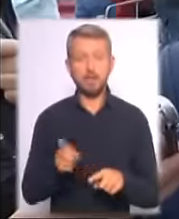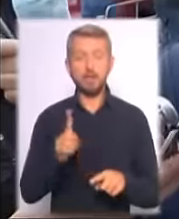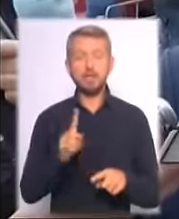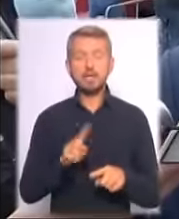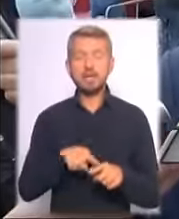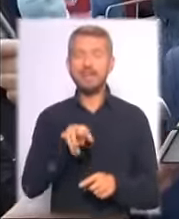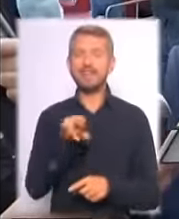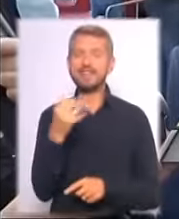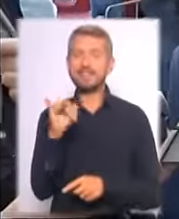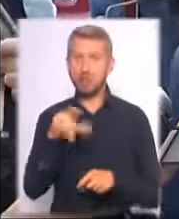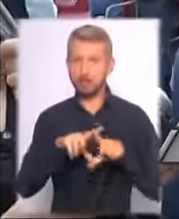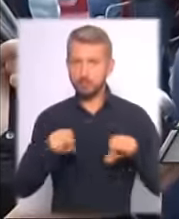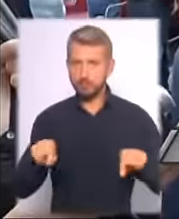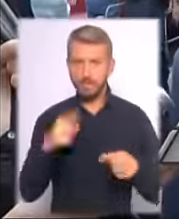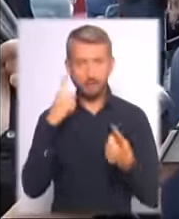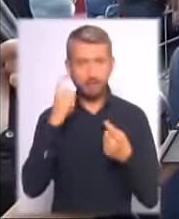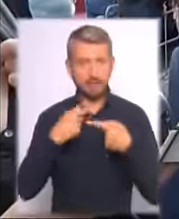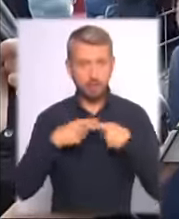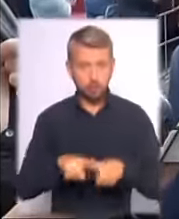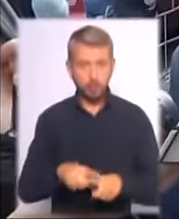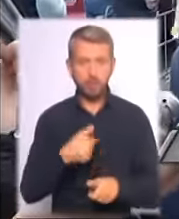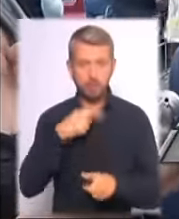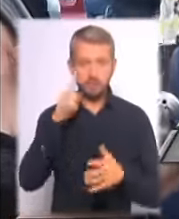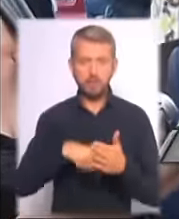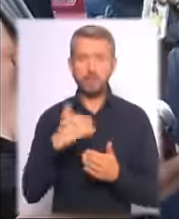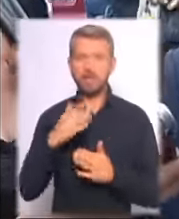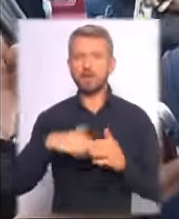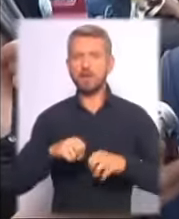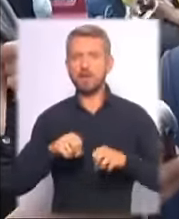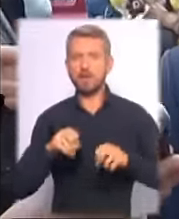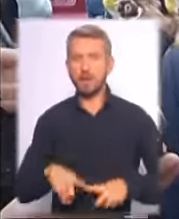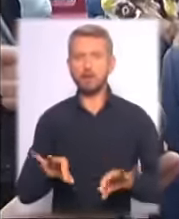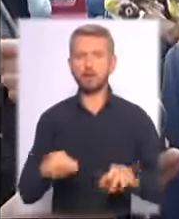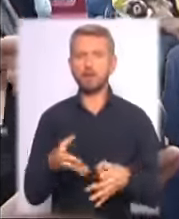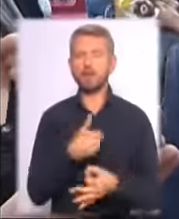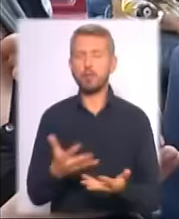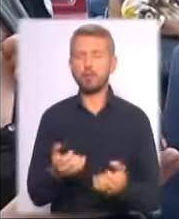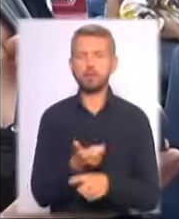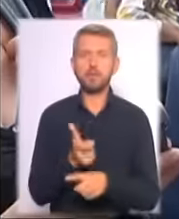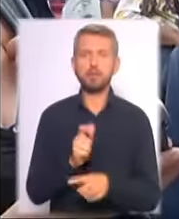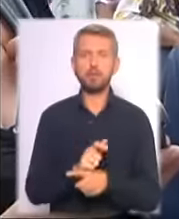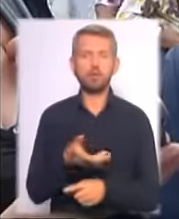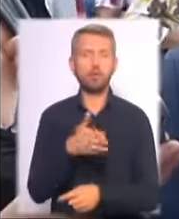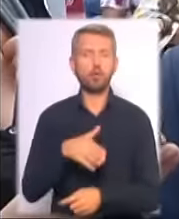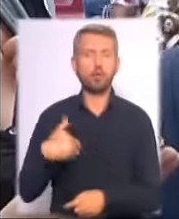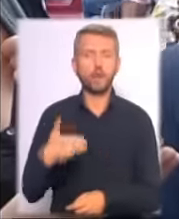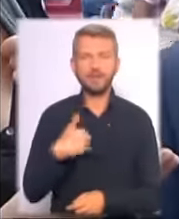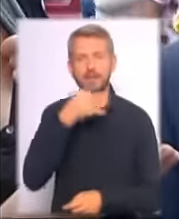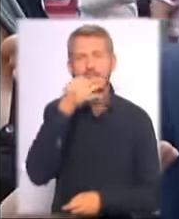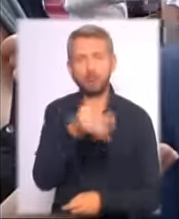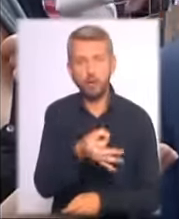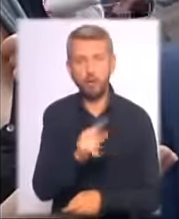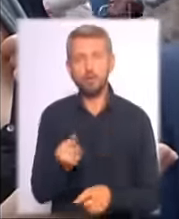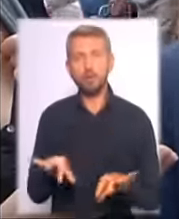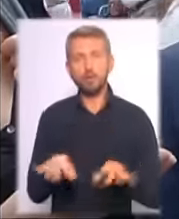технологій і ми впевнені, що їх кваліфікація дозволить нам отримати найбільш корисні відгуки, що дозволить нам